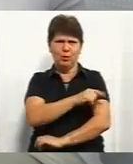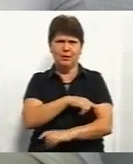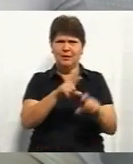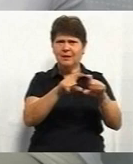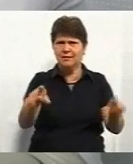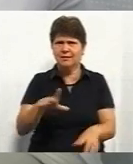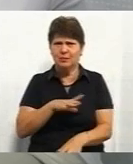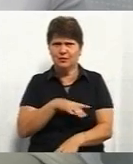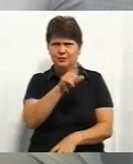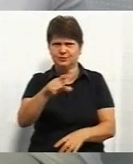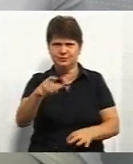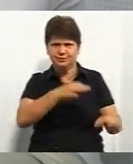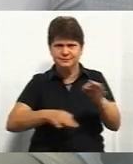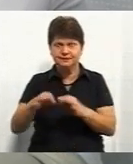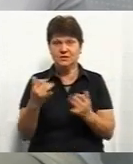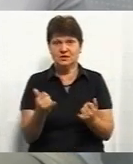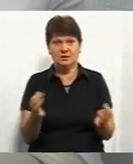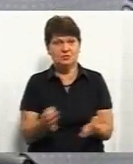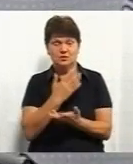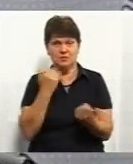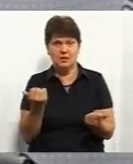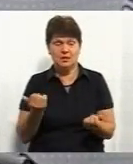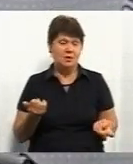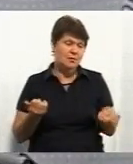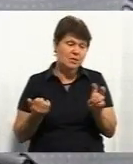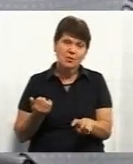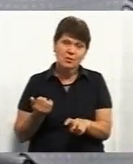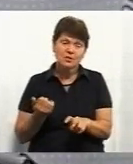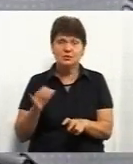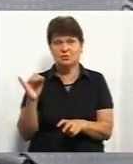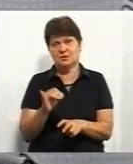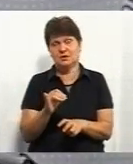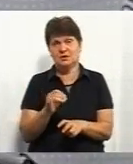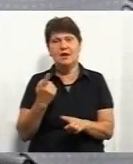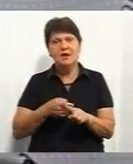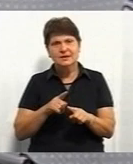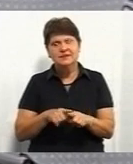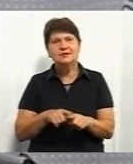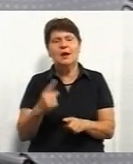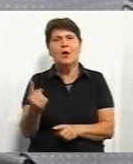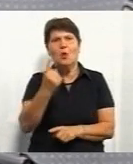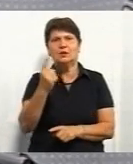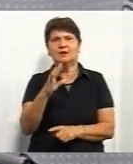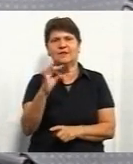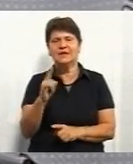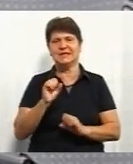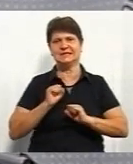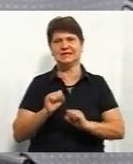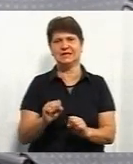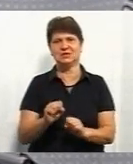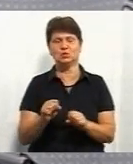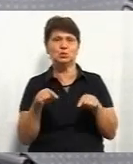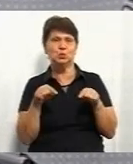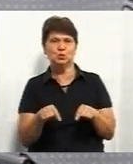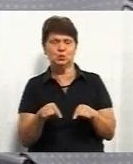і зараз нічого немає. Приходиш, це теж один із видів захисту. Тут